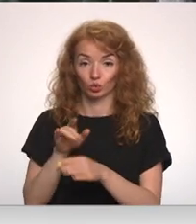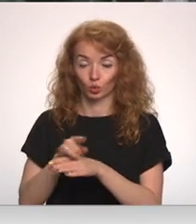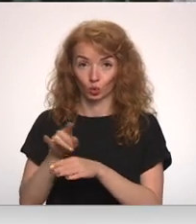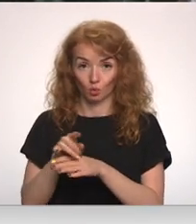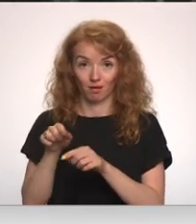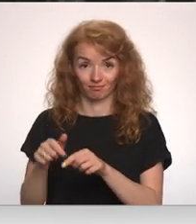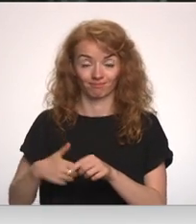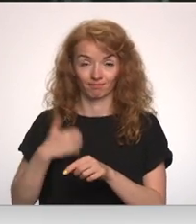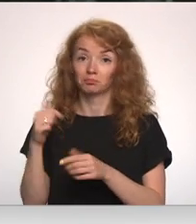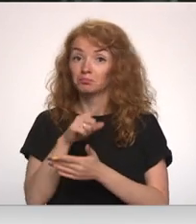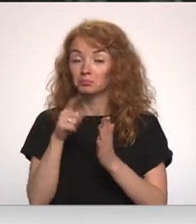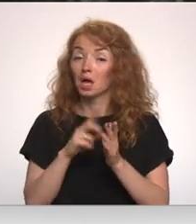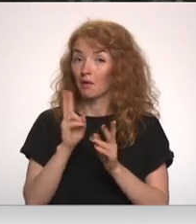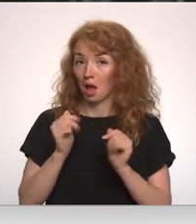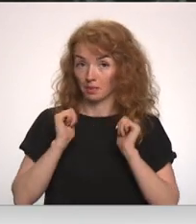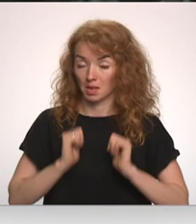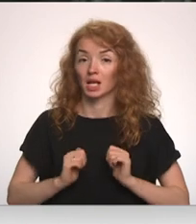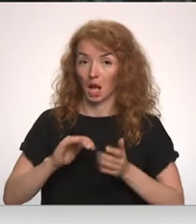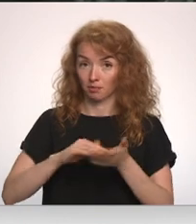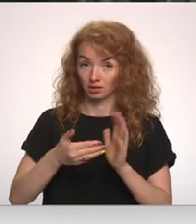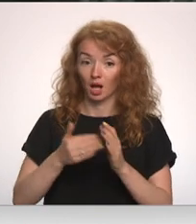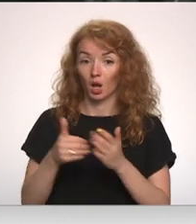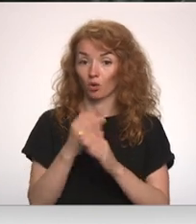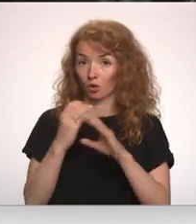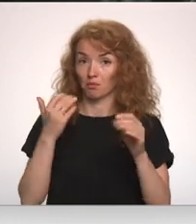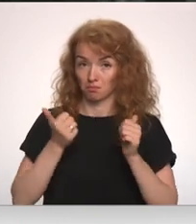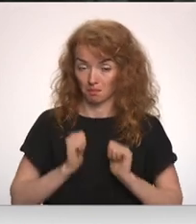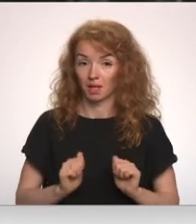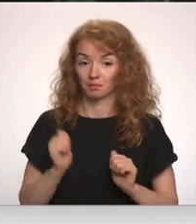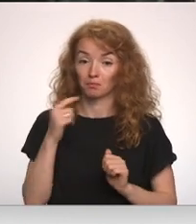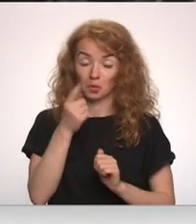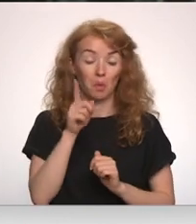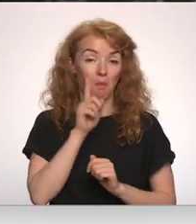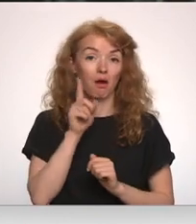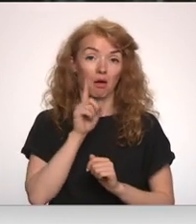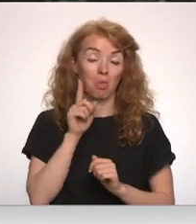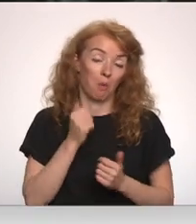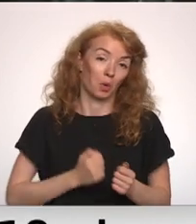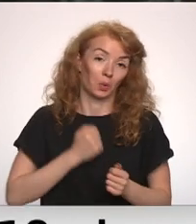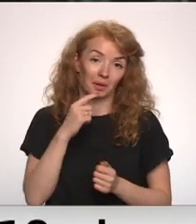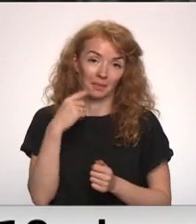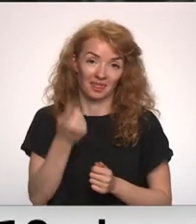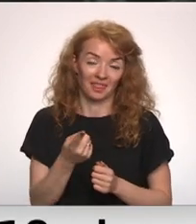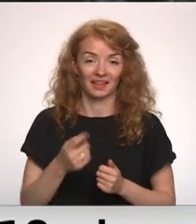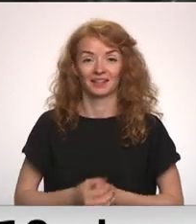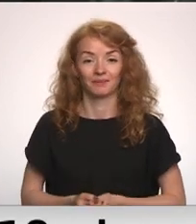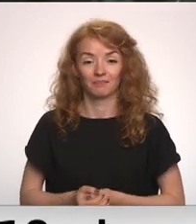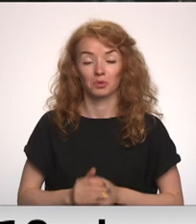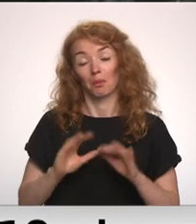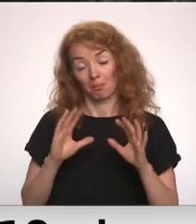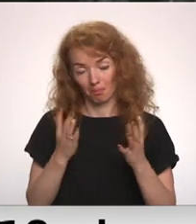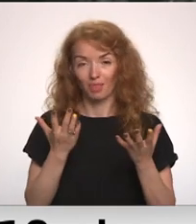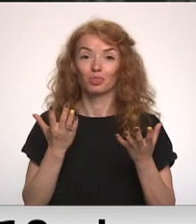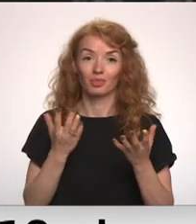Un kā jūs apmierinat apstākļu un tas kā jauni autobusi? Pagaidām vēl grūti pateikt, bet